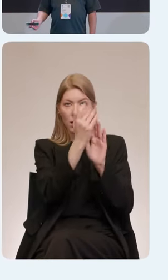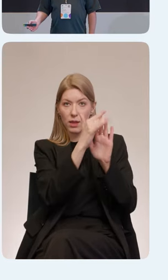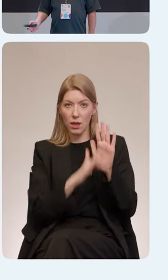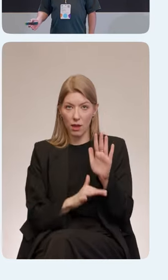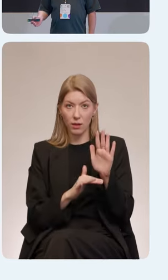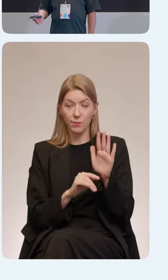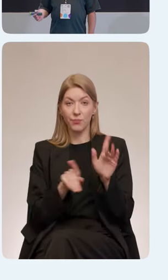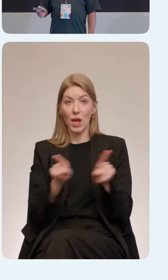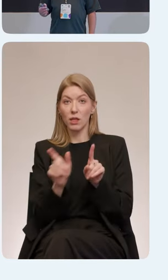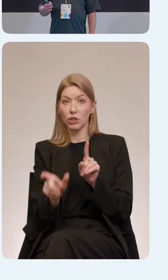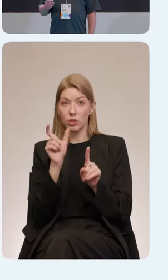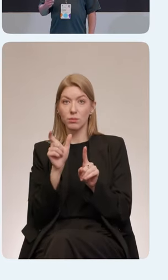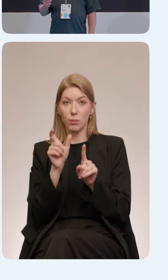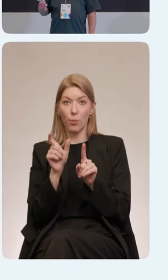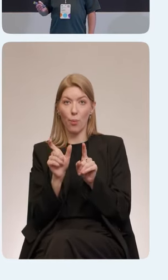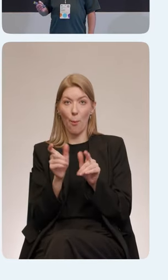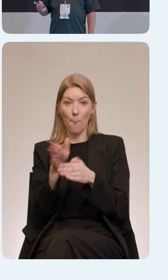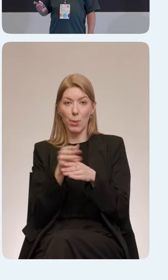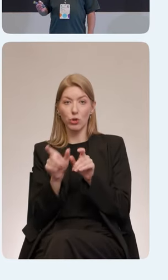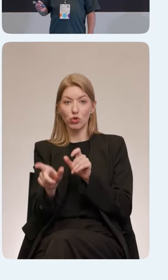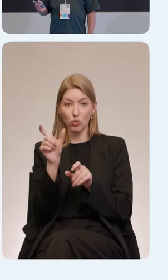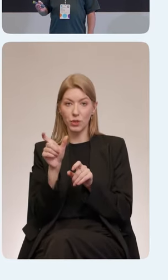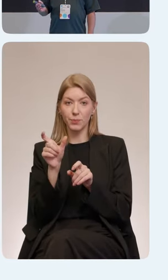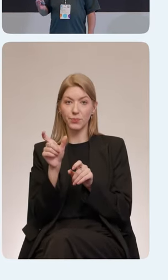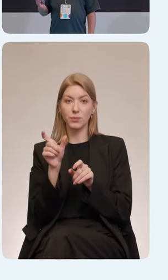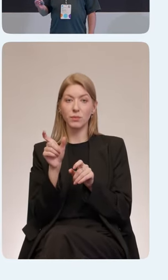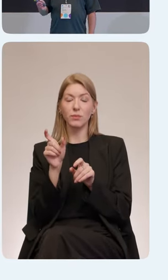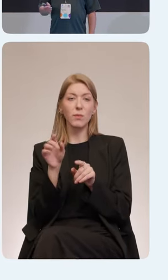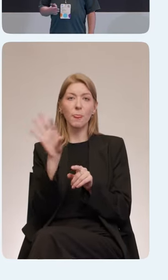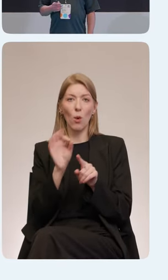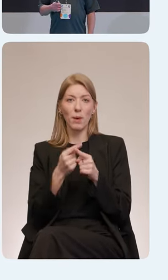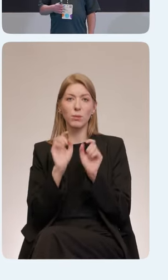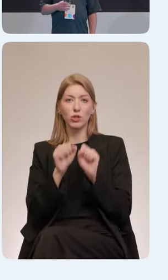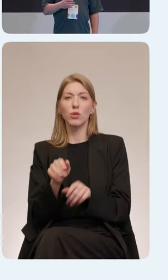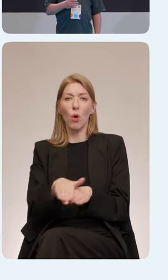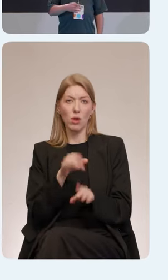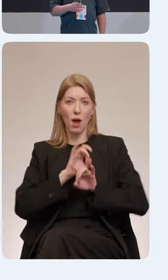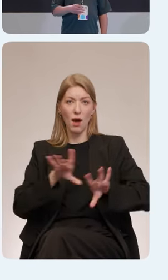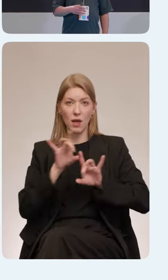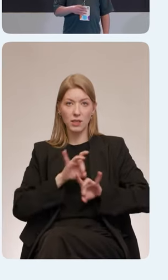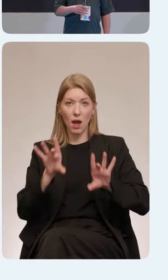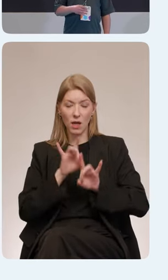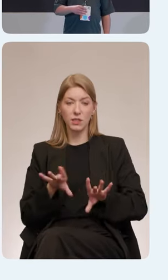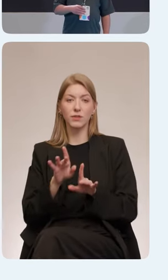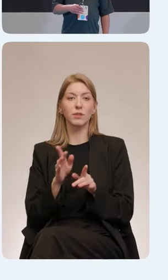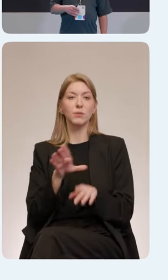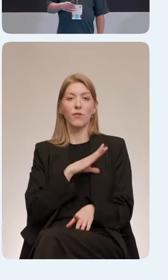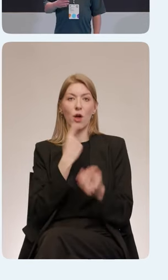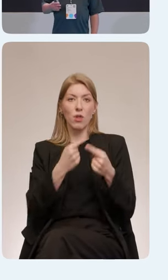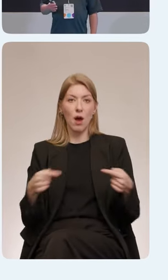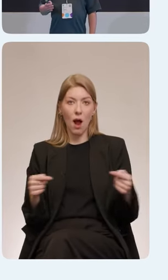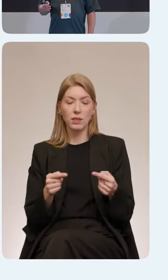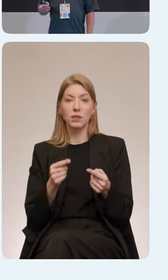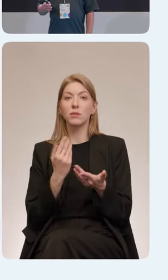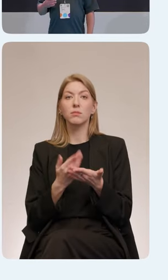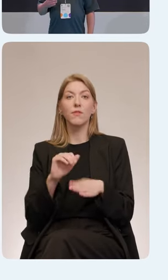речи. Про движок синтеза речи тоже можно очень долго рассказывать, и они бывают разные, во всех скринридерах они разные. То есть, в